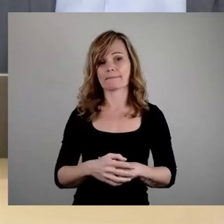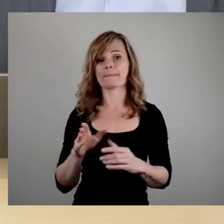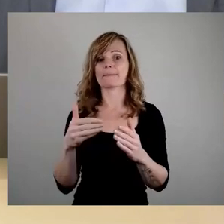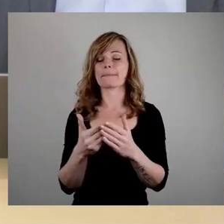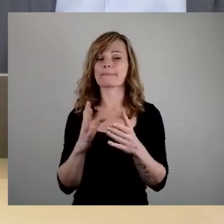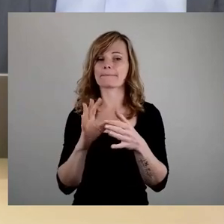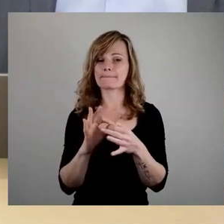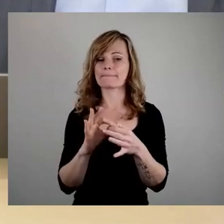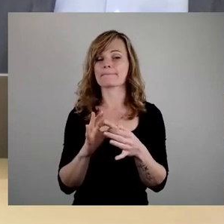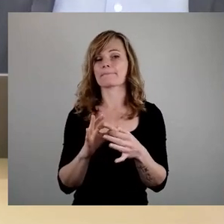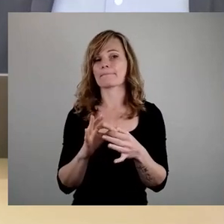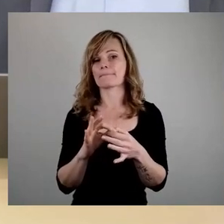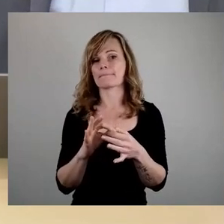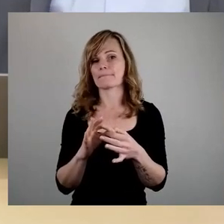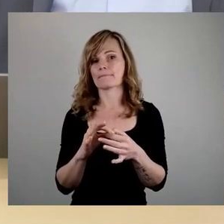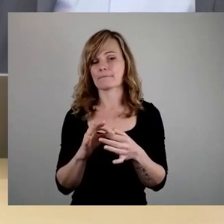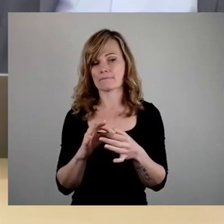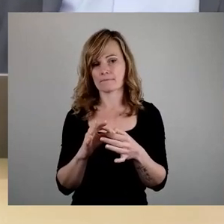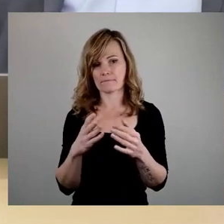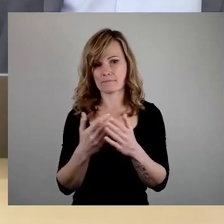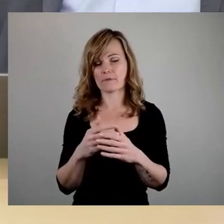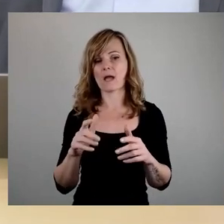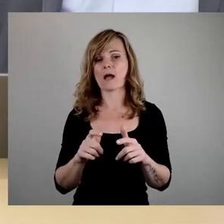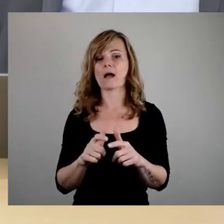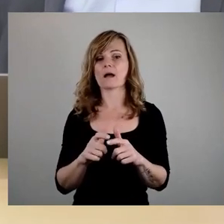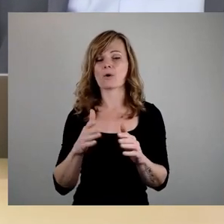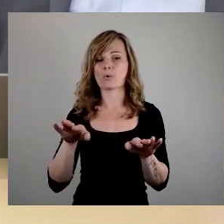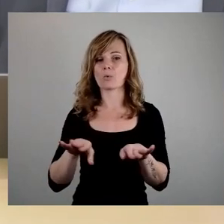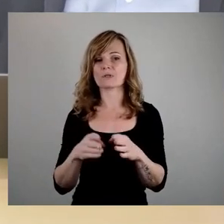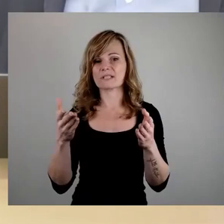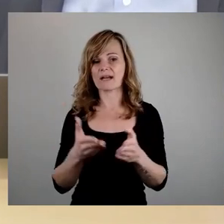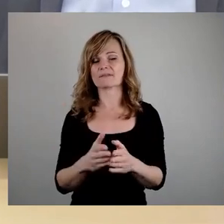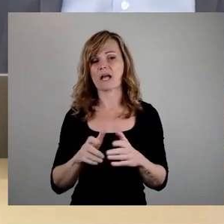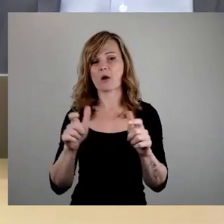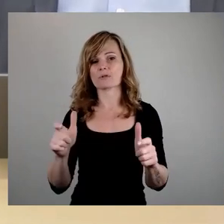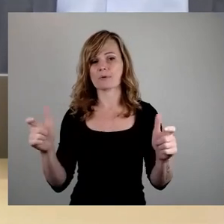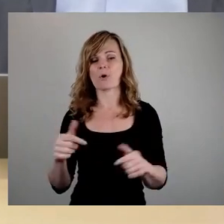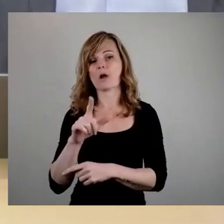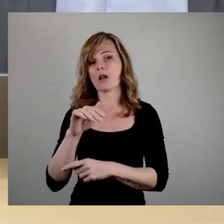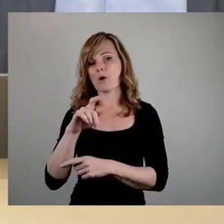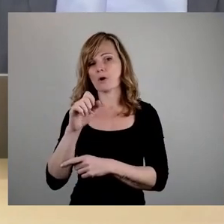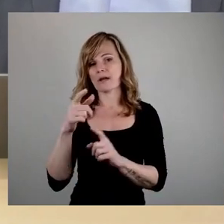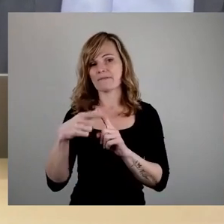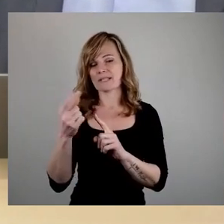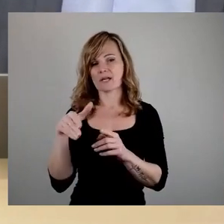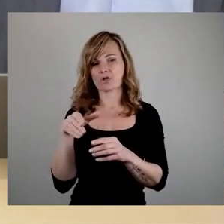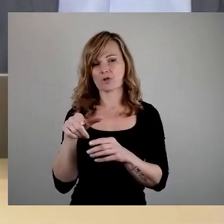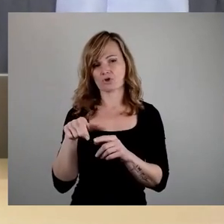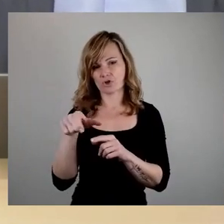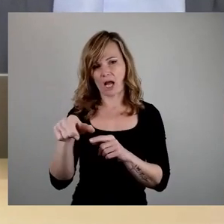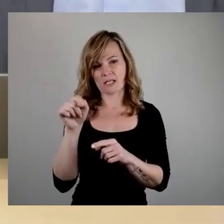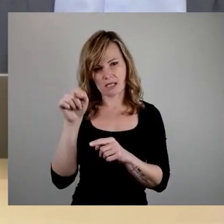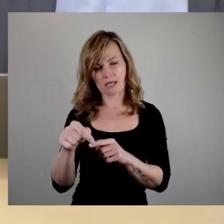Der grundhafte Ausbau der Lokwitzer Straße zwischen Schongauer Straße und Donaustraße. Und